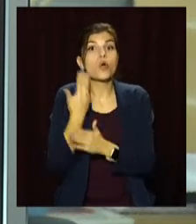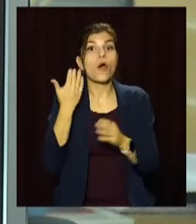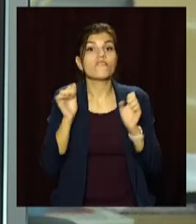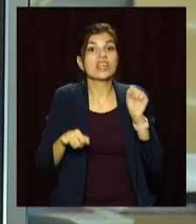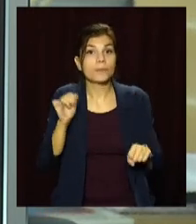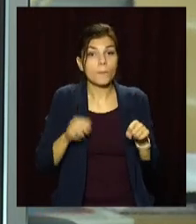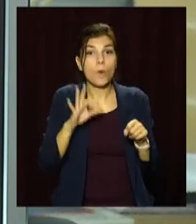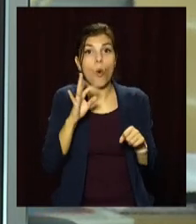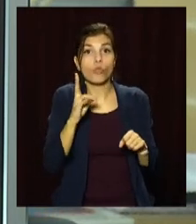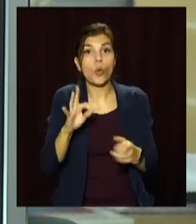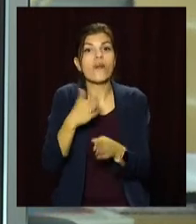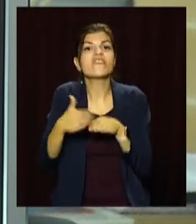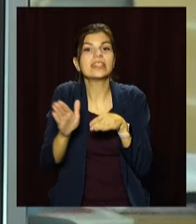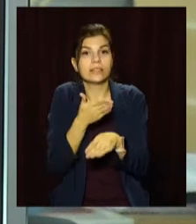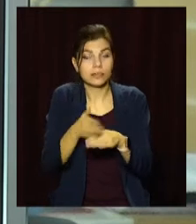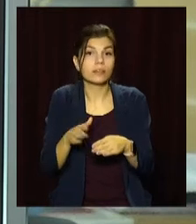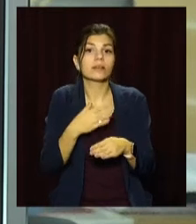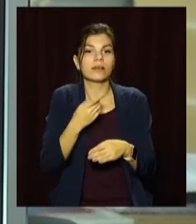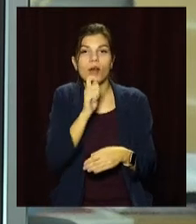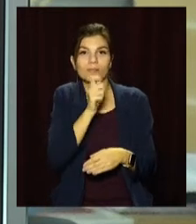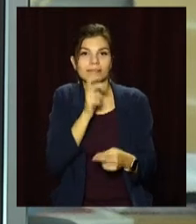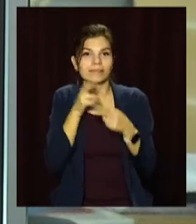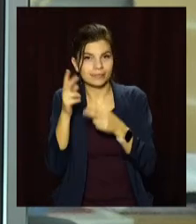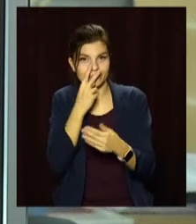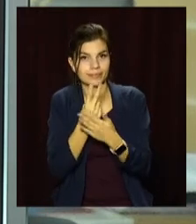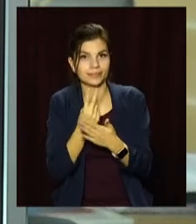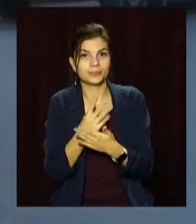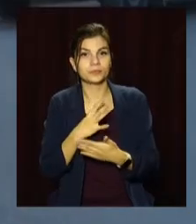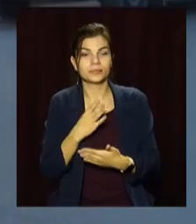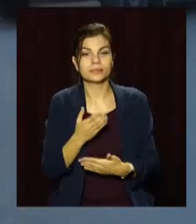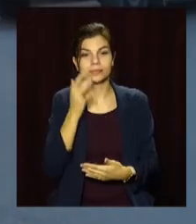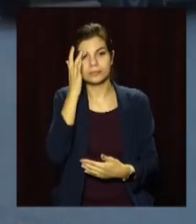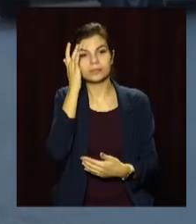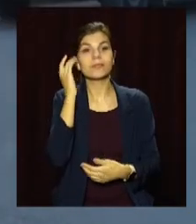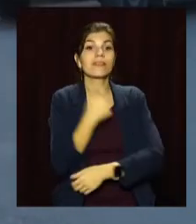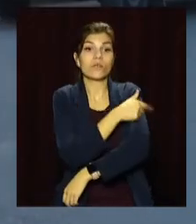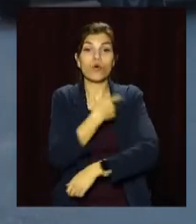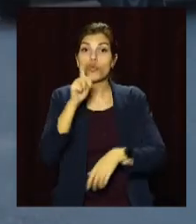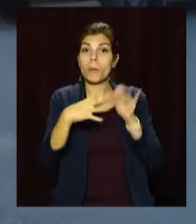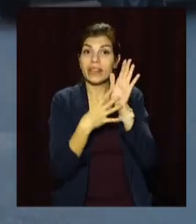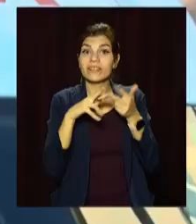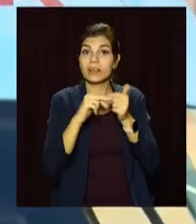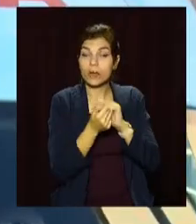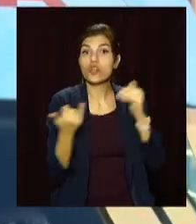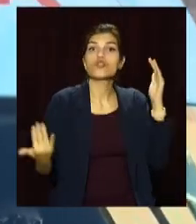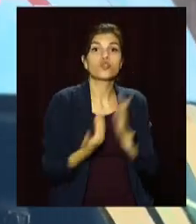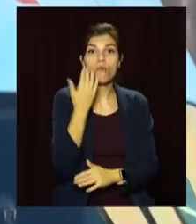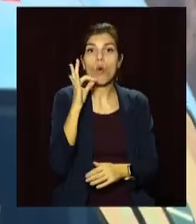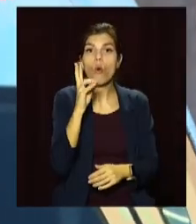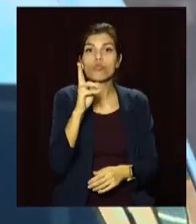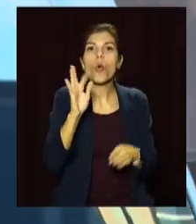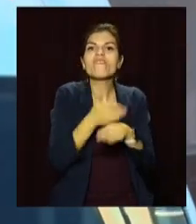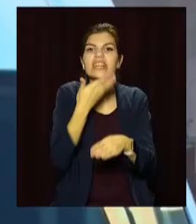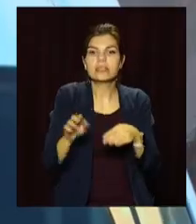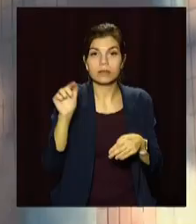онковідділення більше знає наша Вікторія Вахрушина. У лікарні номер 9 Кам'янського оновили онкологічне